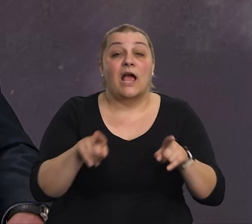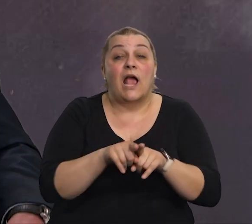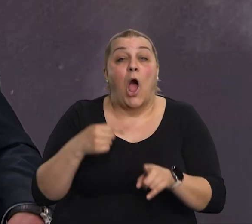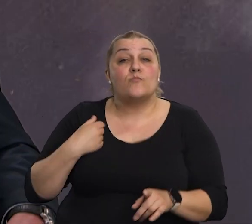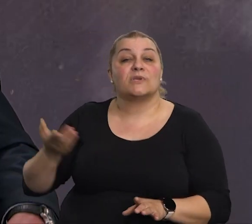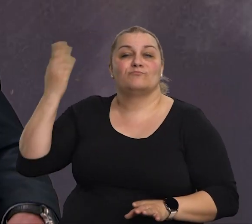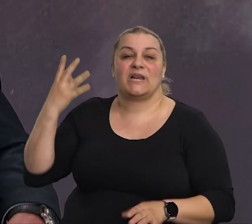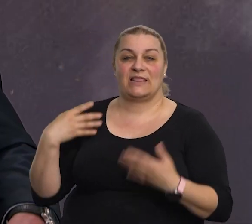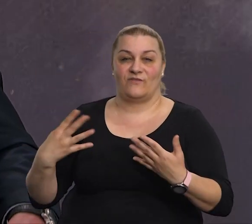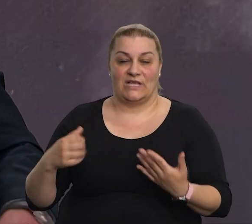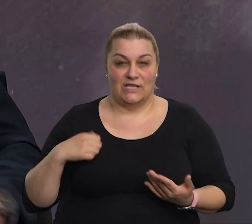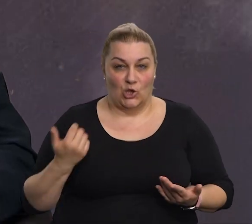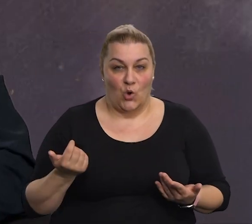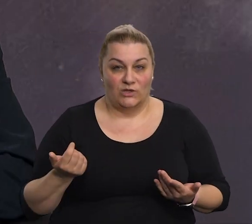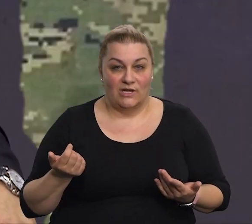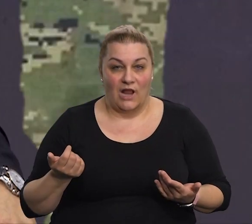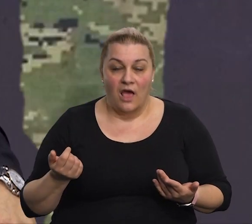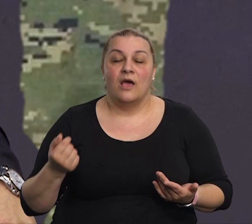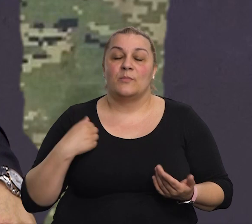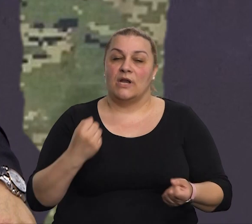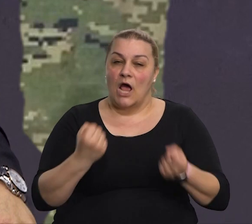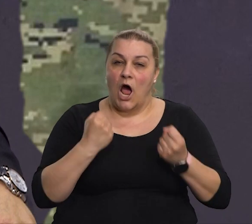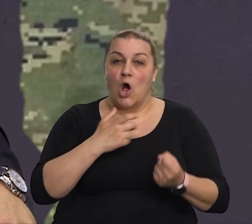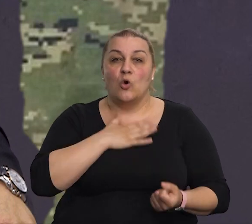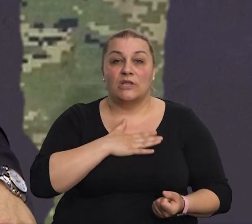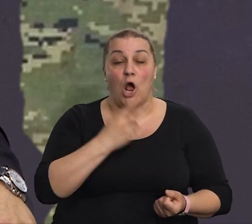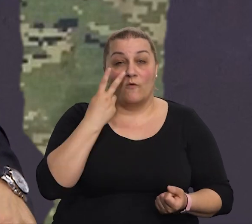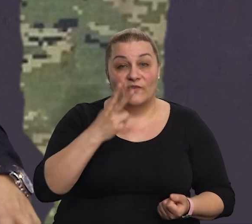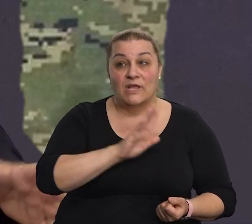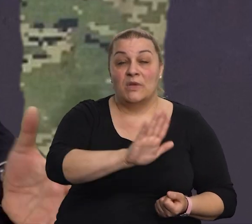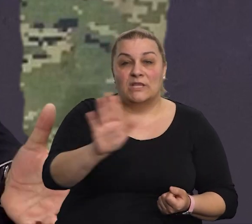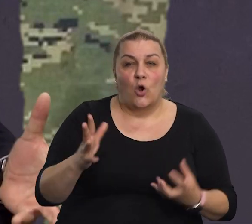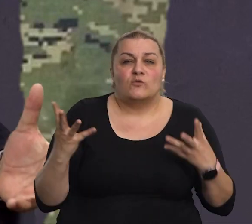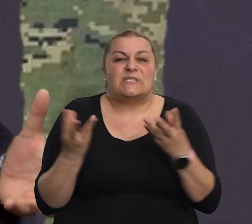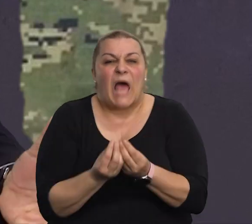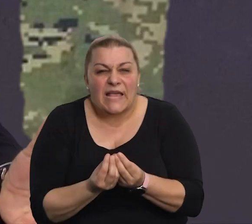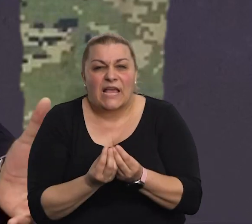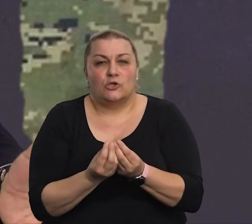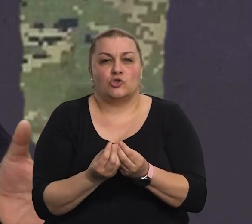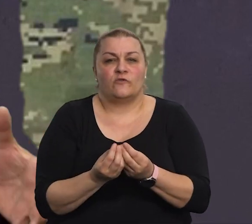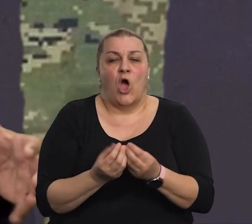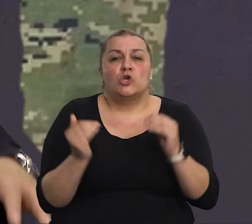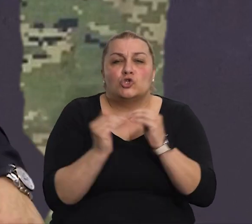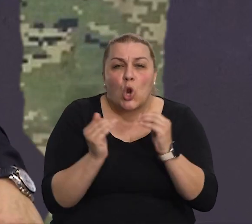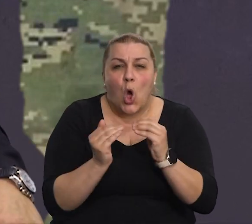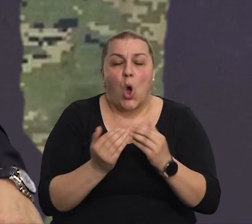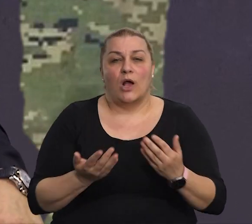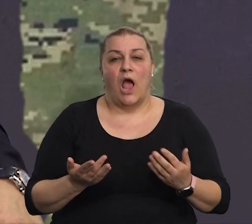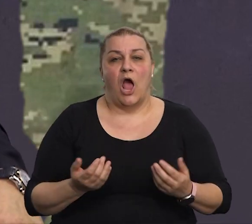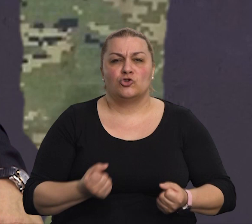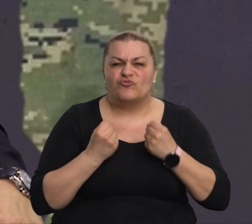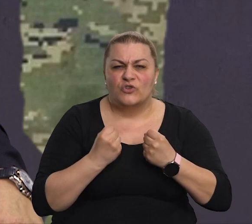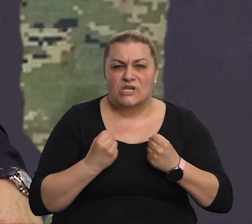-ih godina tamo. Meni je drago da vidim njihovu tu zajedništvo, tu slogu, tu čotoču,